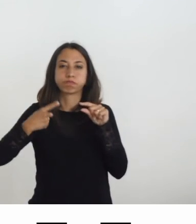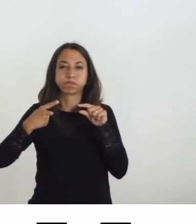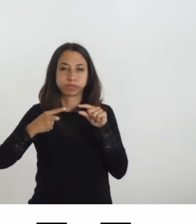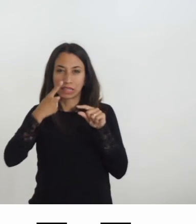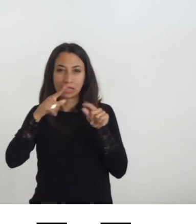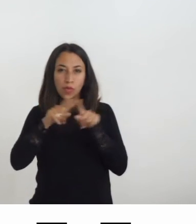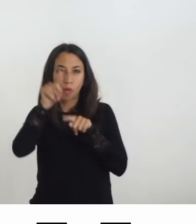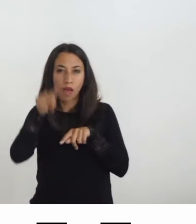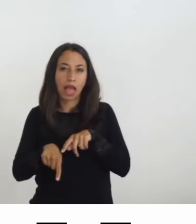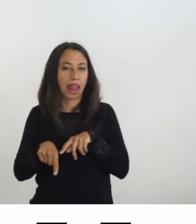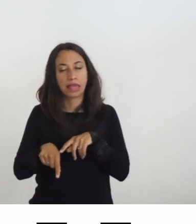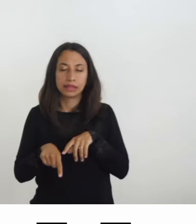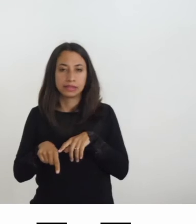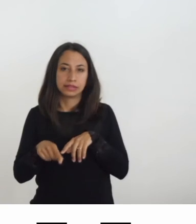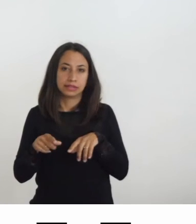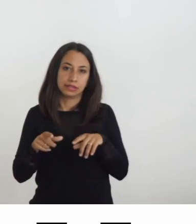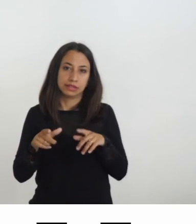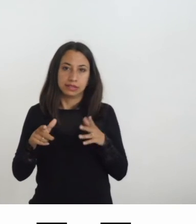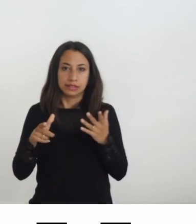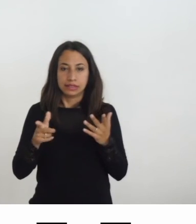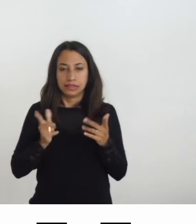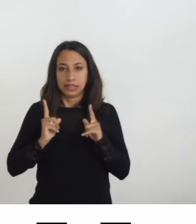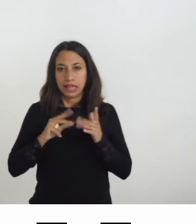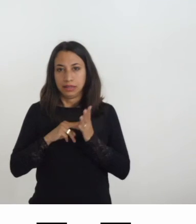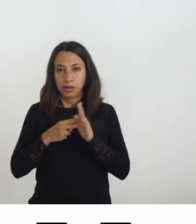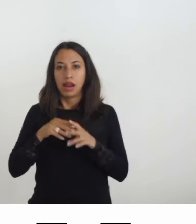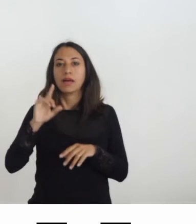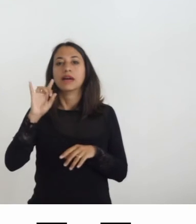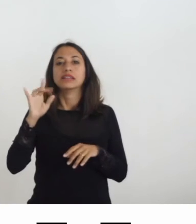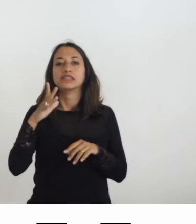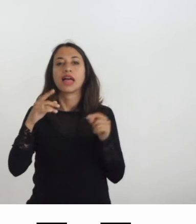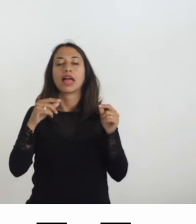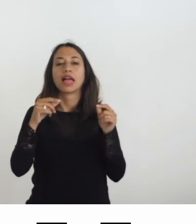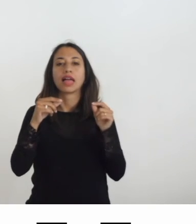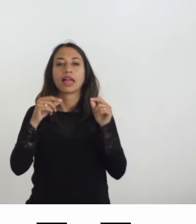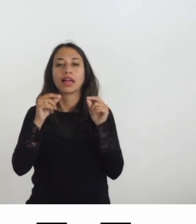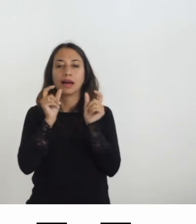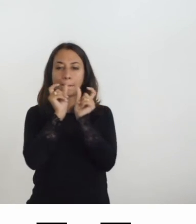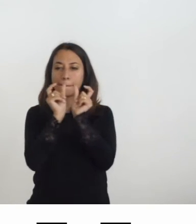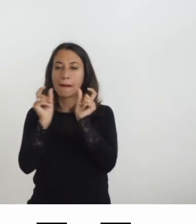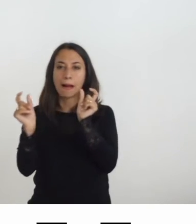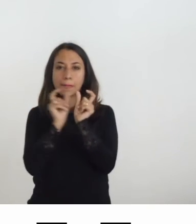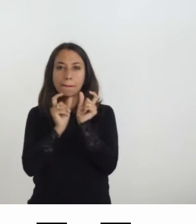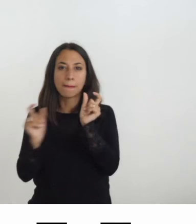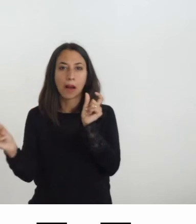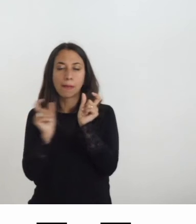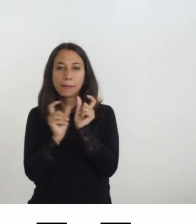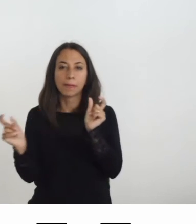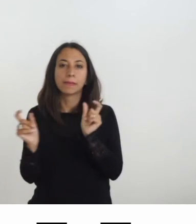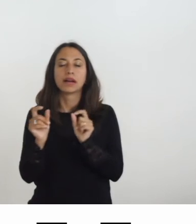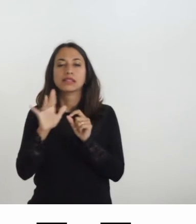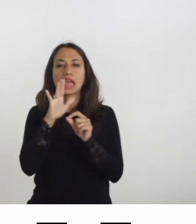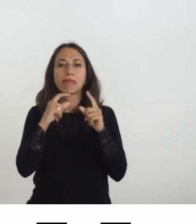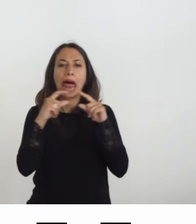forma di una lettera maiuscola è sempre un rettangolo se invece io prendo il contorno di una qualsiasi lettera alto